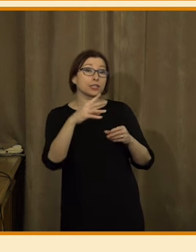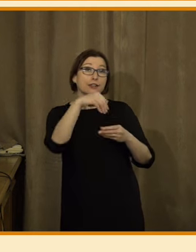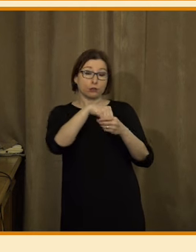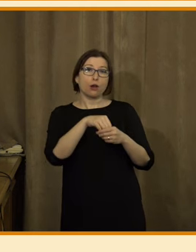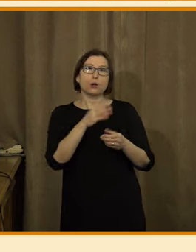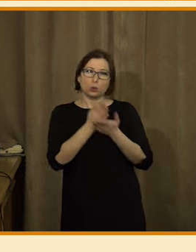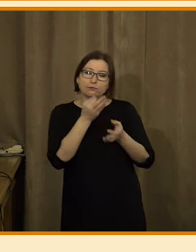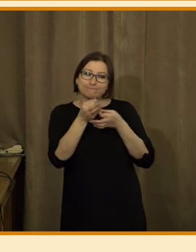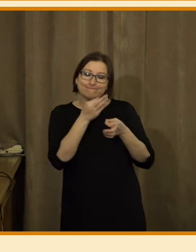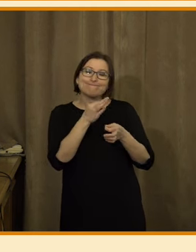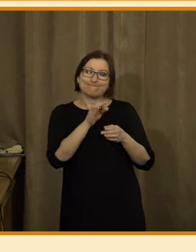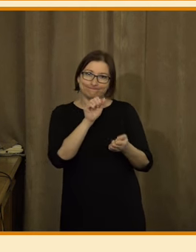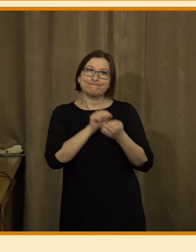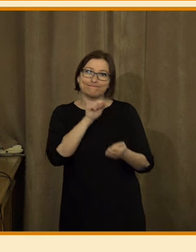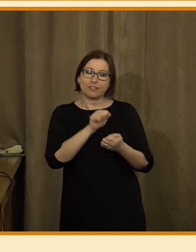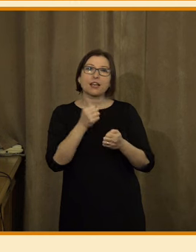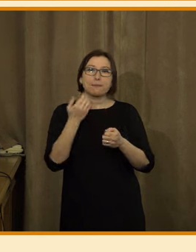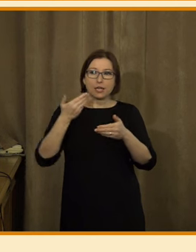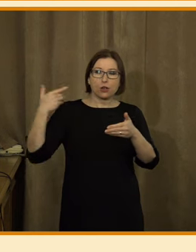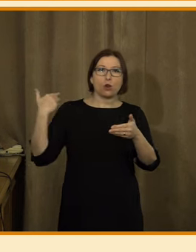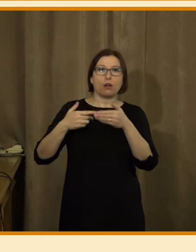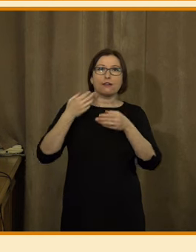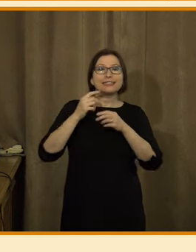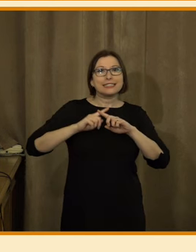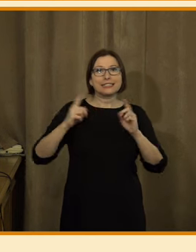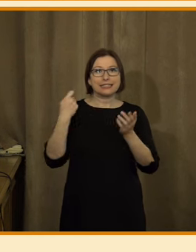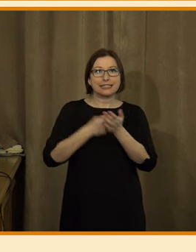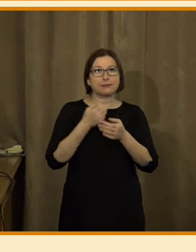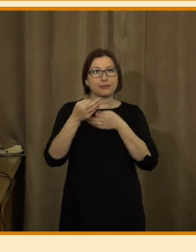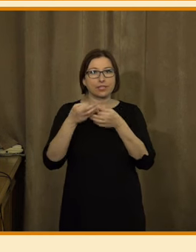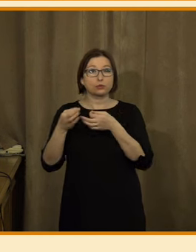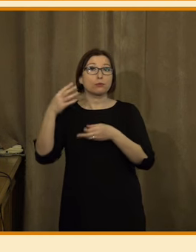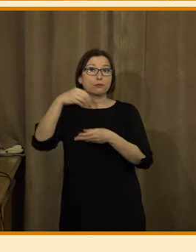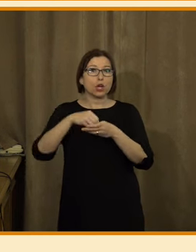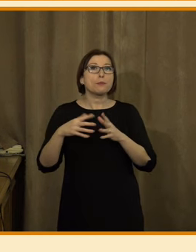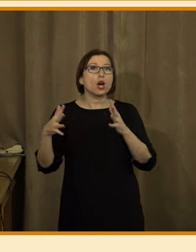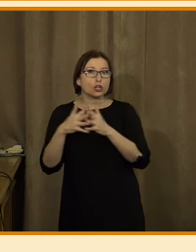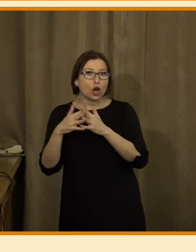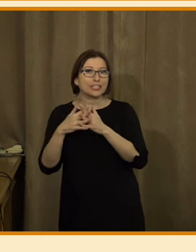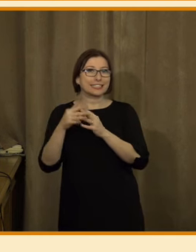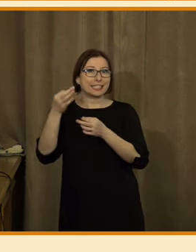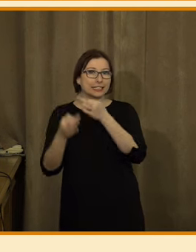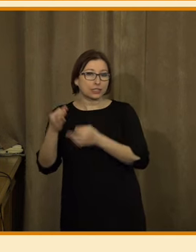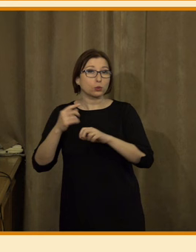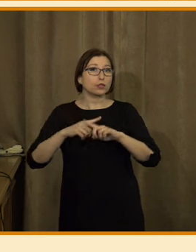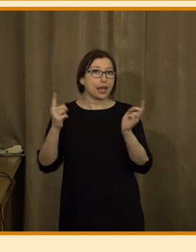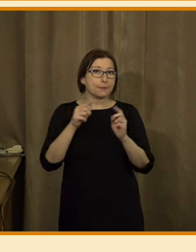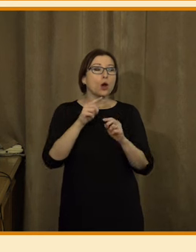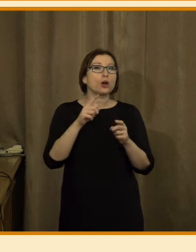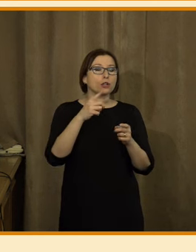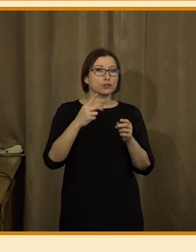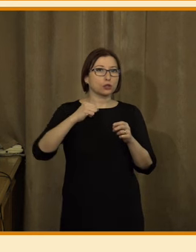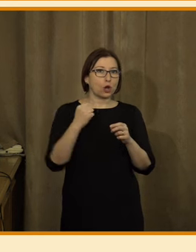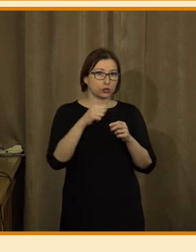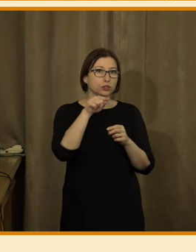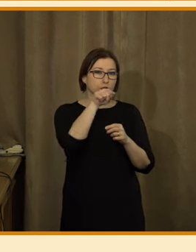ty výzkumy, které jsou pravidelně dělány ku příkladu Reuters institutem a Oxfordskou univerzitou Digital News